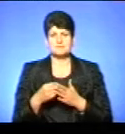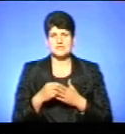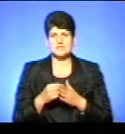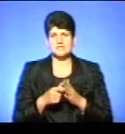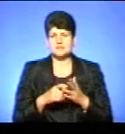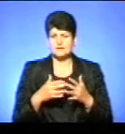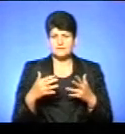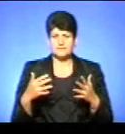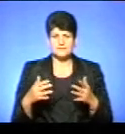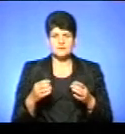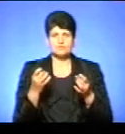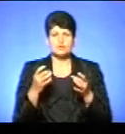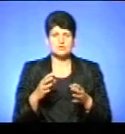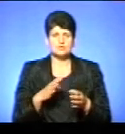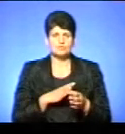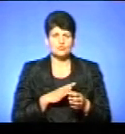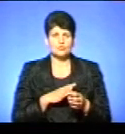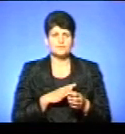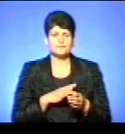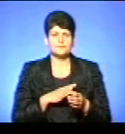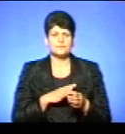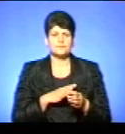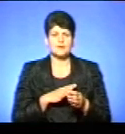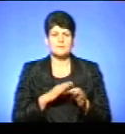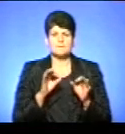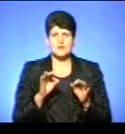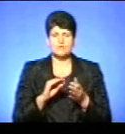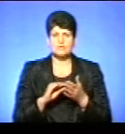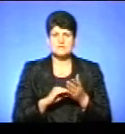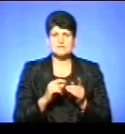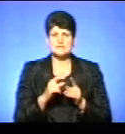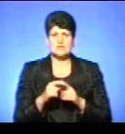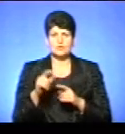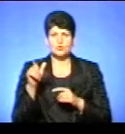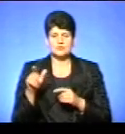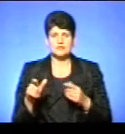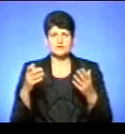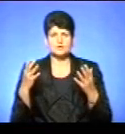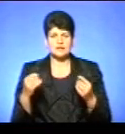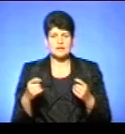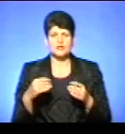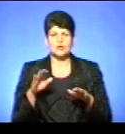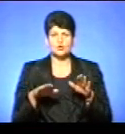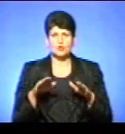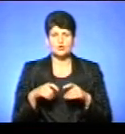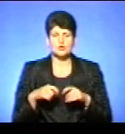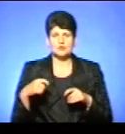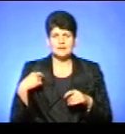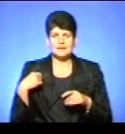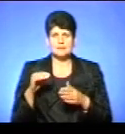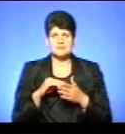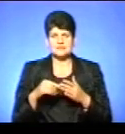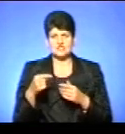Спрощення відбулося ще, напевно, у деяких правописі слів типу «людино-день», «тонно-кілометрики» писалися до того через